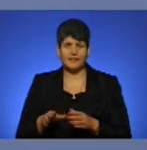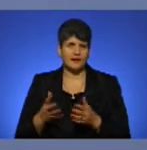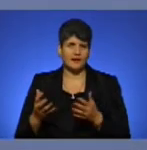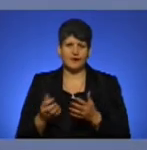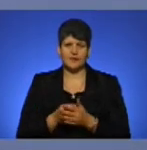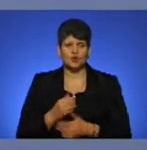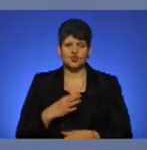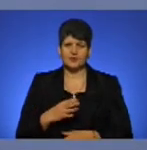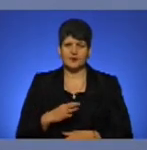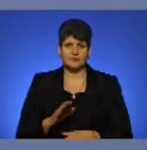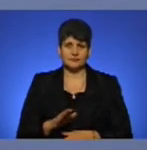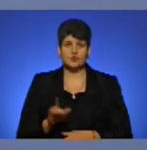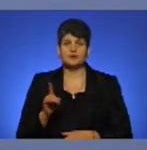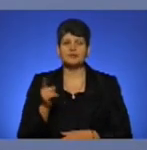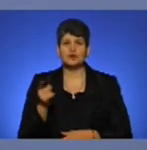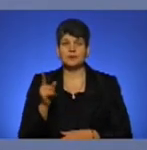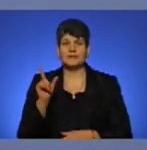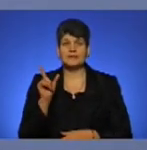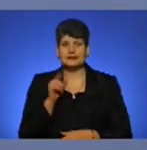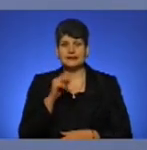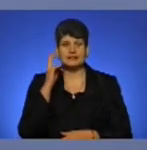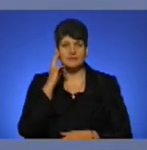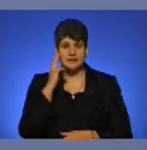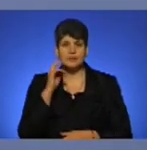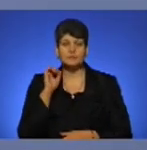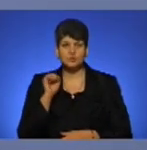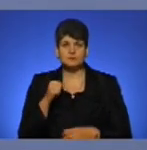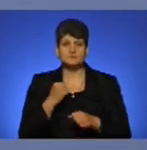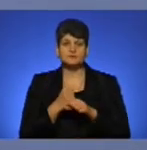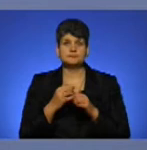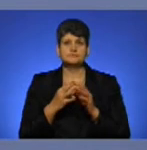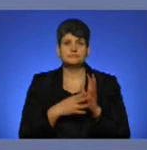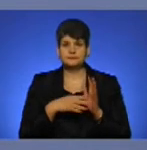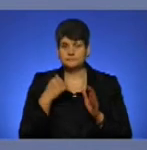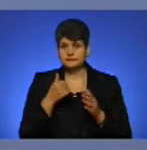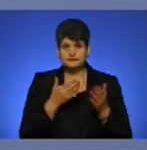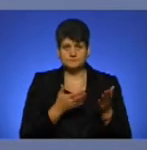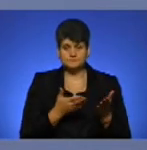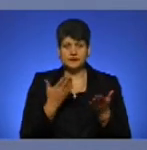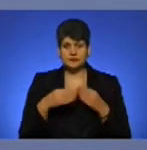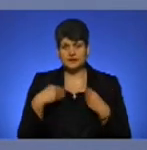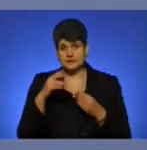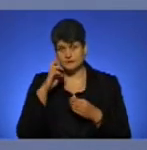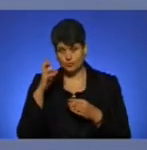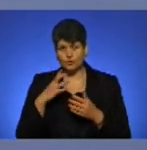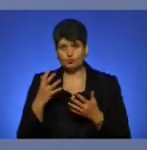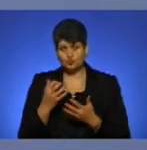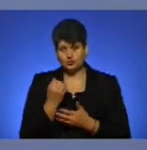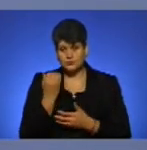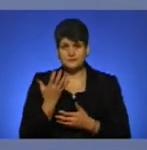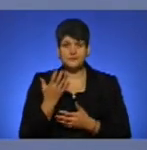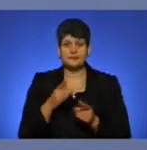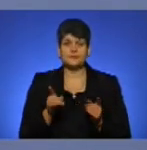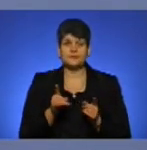Для того, щоб тернополяни літали в Київ, це можна робити і в 2019 році, як десь Бог на все получиться. А